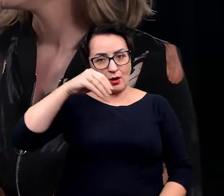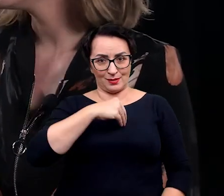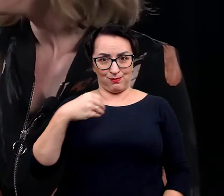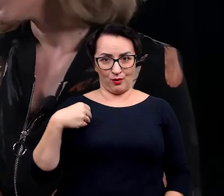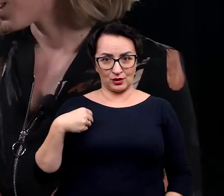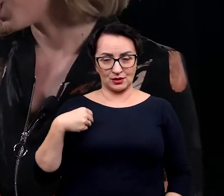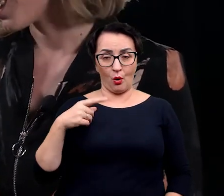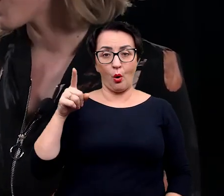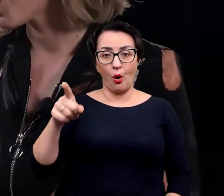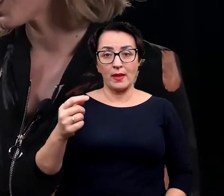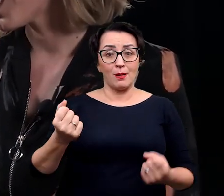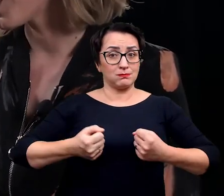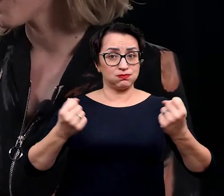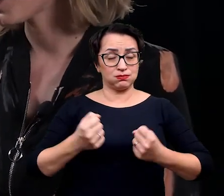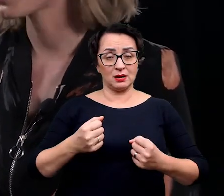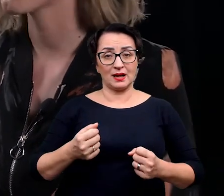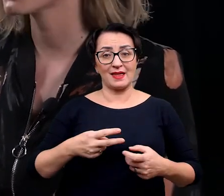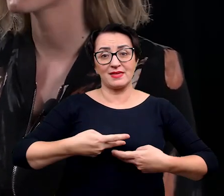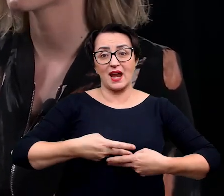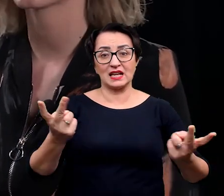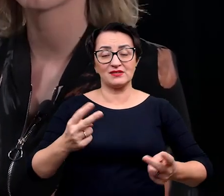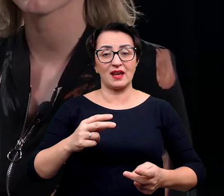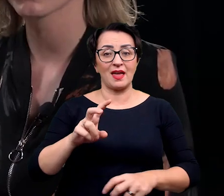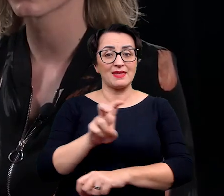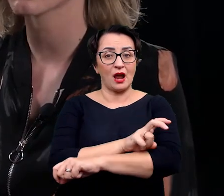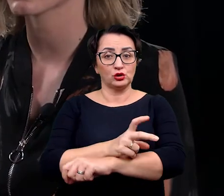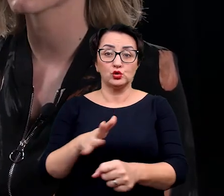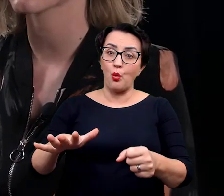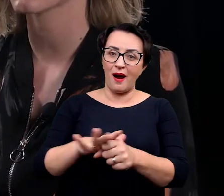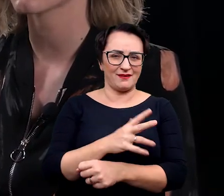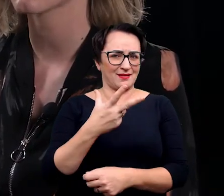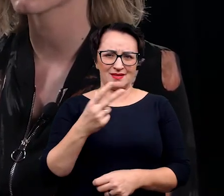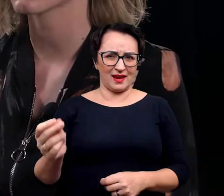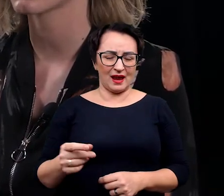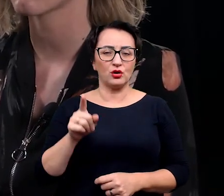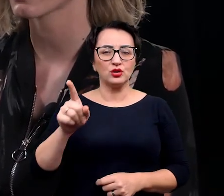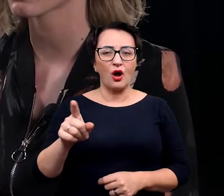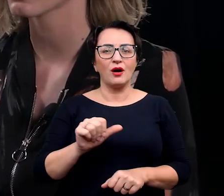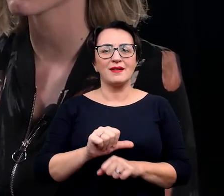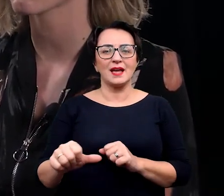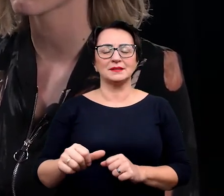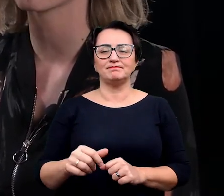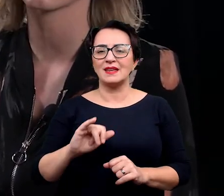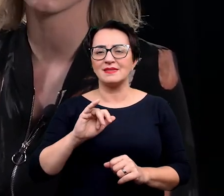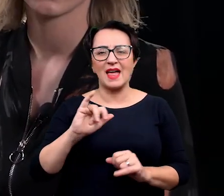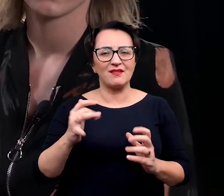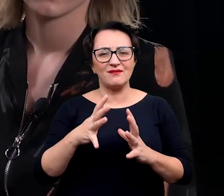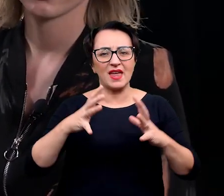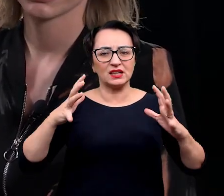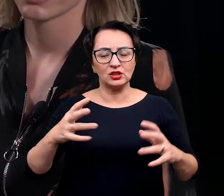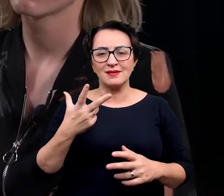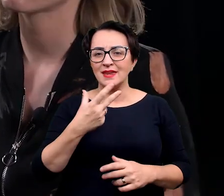nie słynie raczej z transferu technologii. Słuchajcie, Fundacja na Rzecz Nauki Polskiej to jest jedno z największych nierządowych